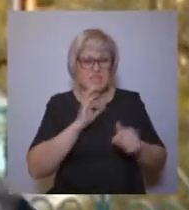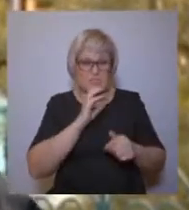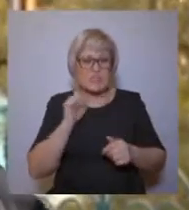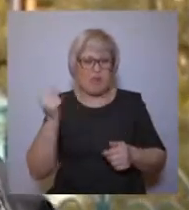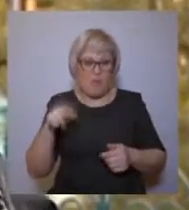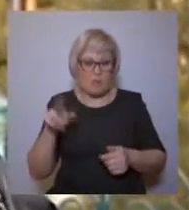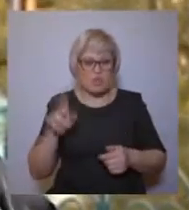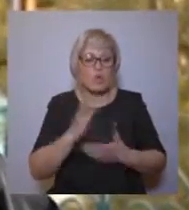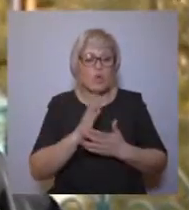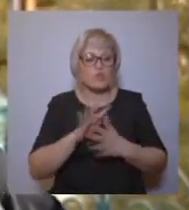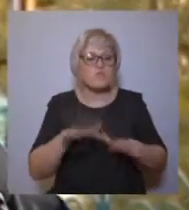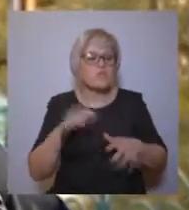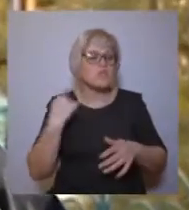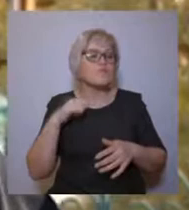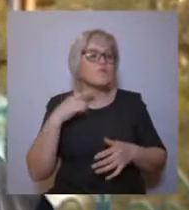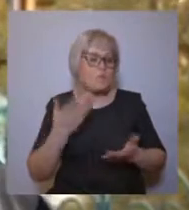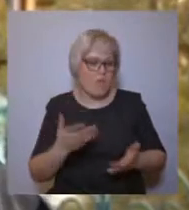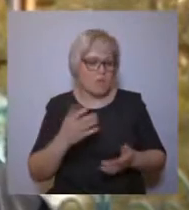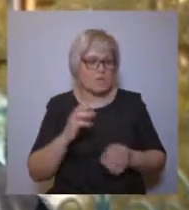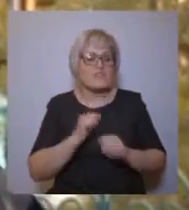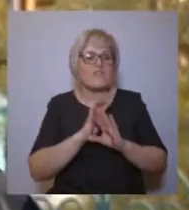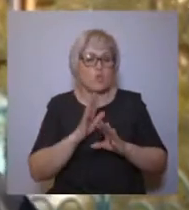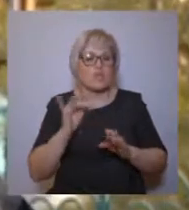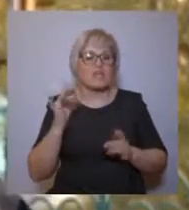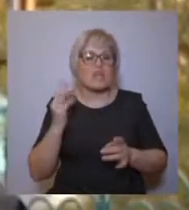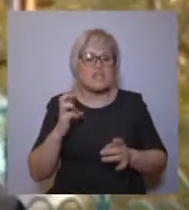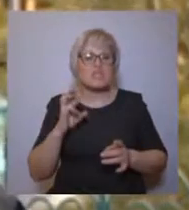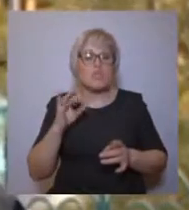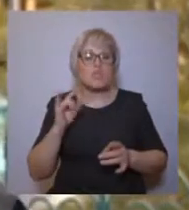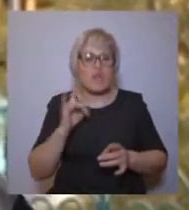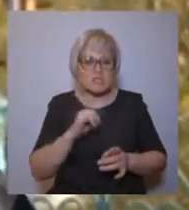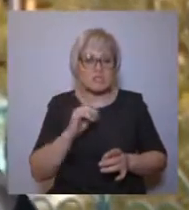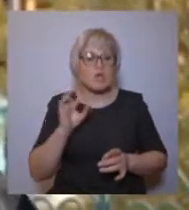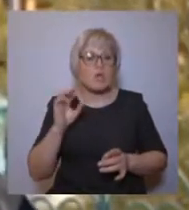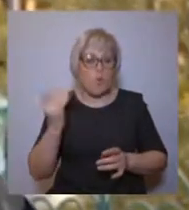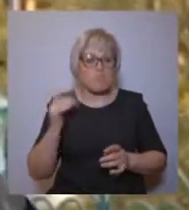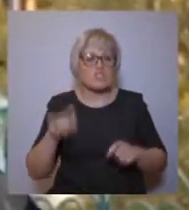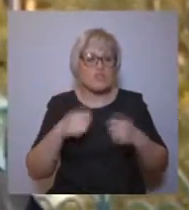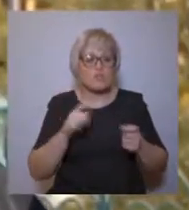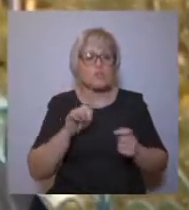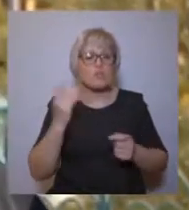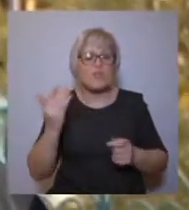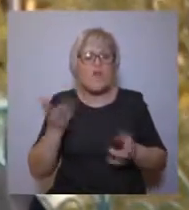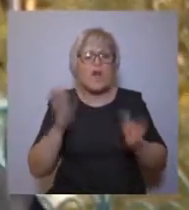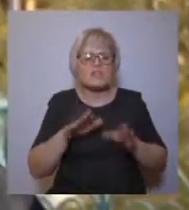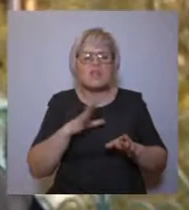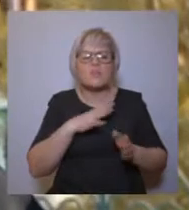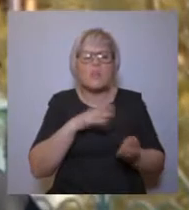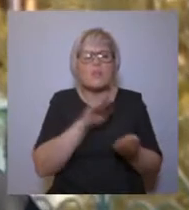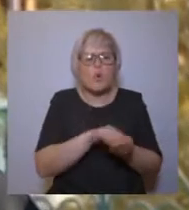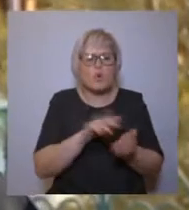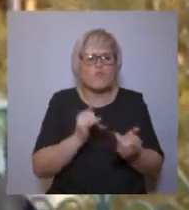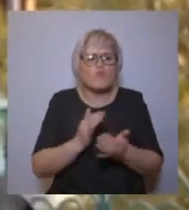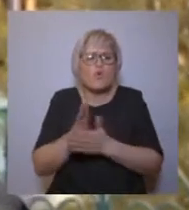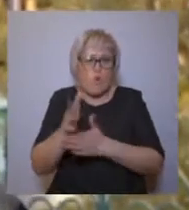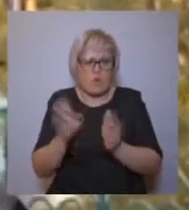находятся у нас в Богосподзайном городе Тюмени, Свято-Троицком монастыре, который он построил в каменном исполнении и